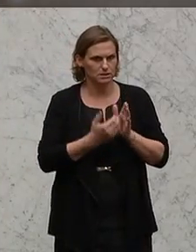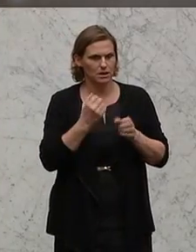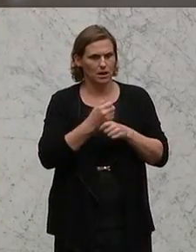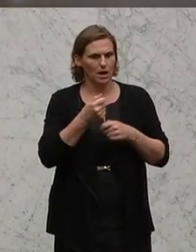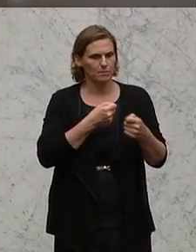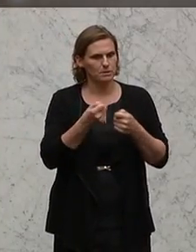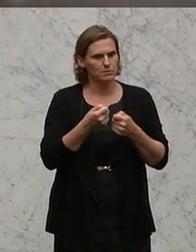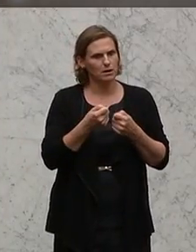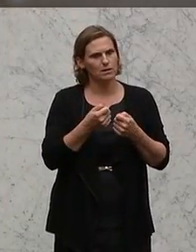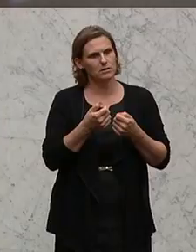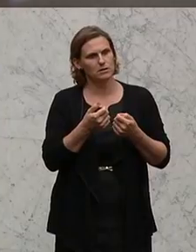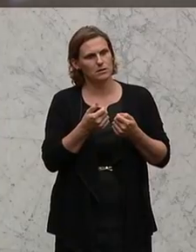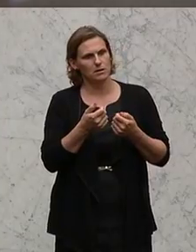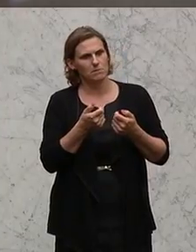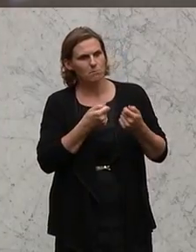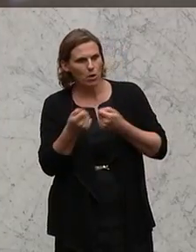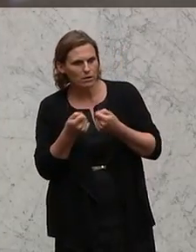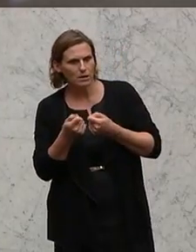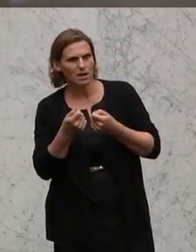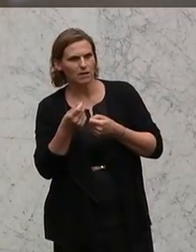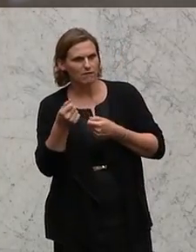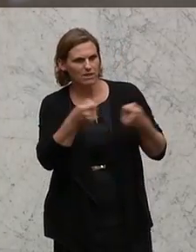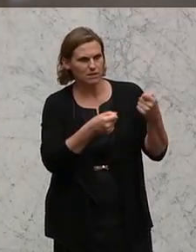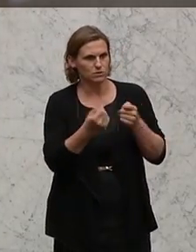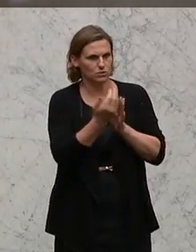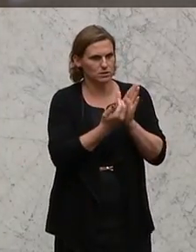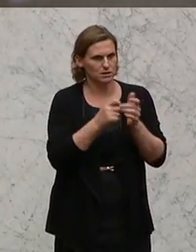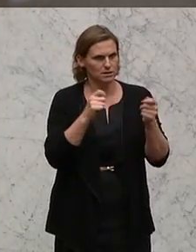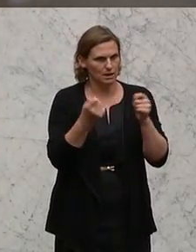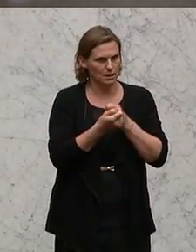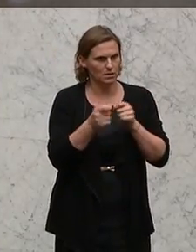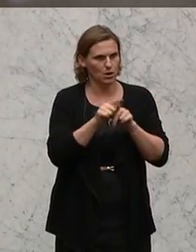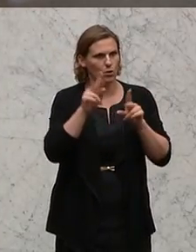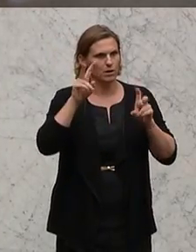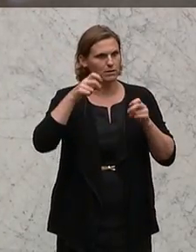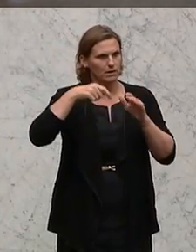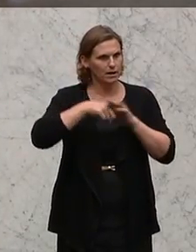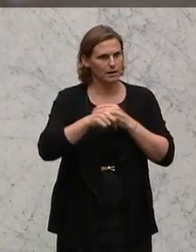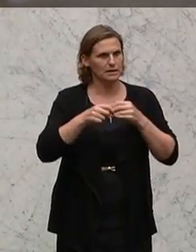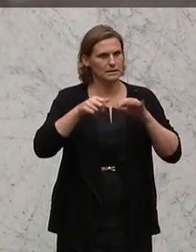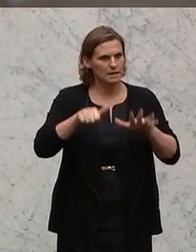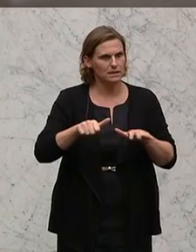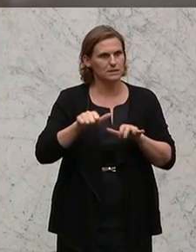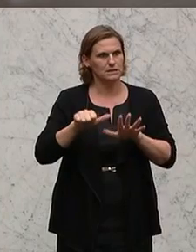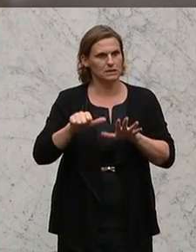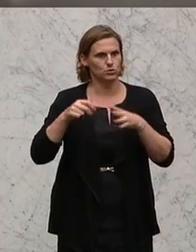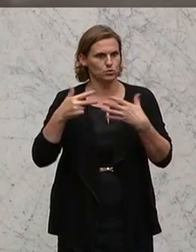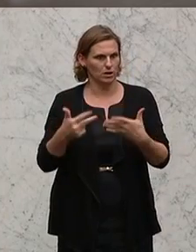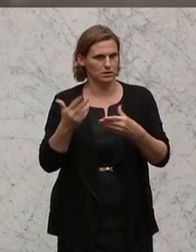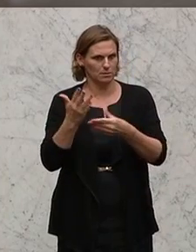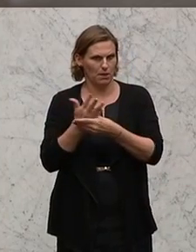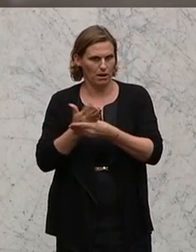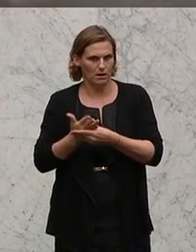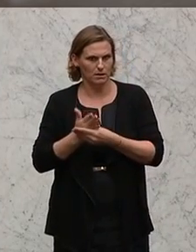Arbeitsmarktpolitikfinanzierungsgesetz geändert wird zum Titel und Eingang in 1686 der Beilagen.